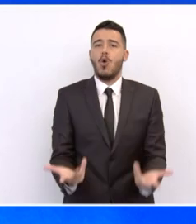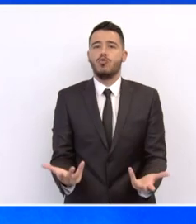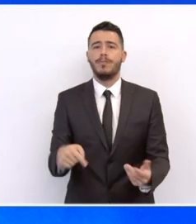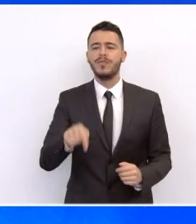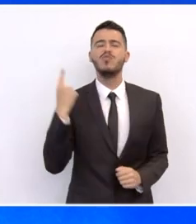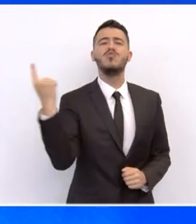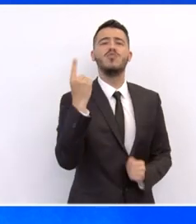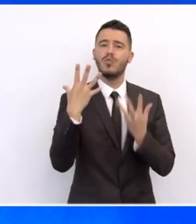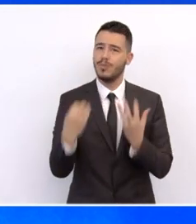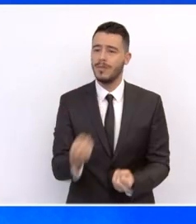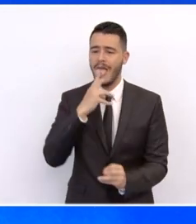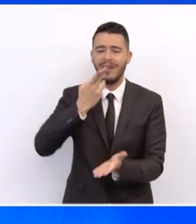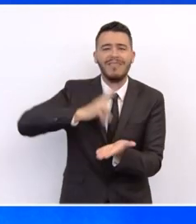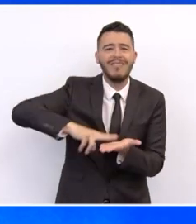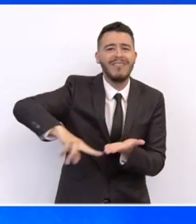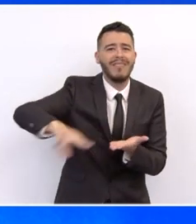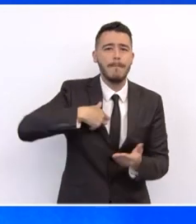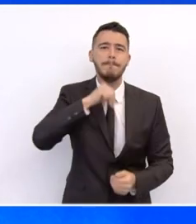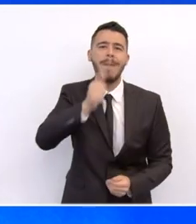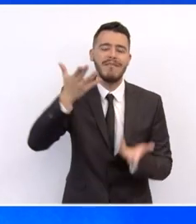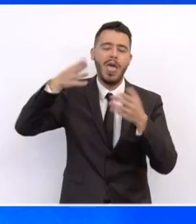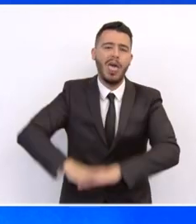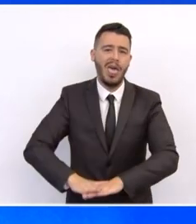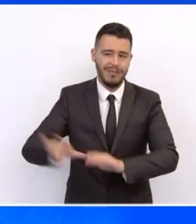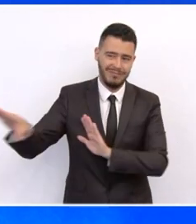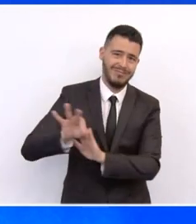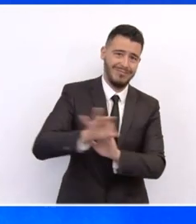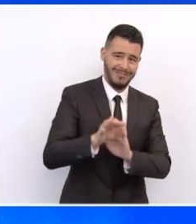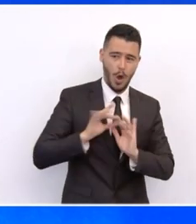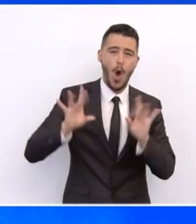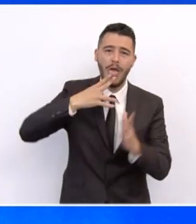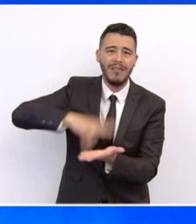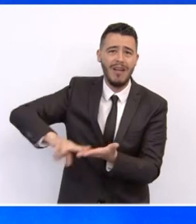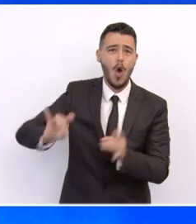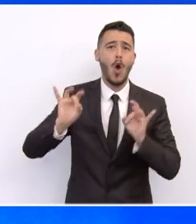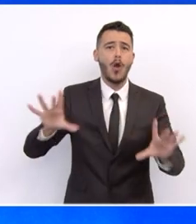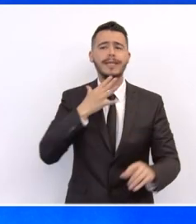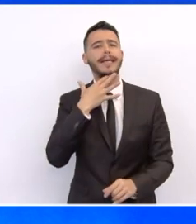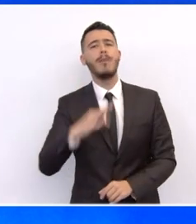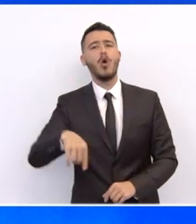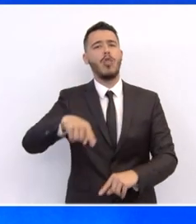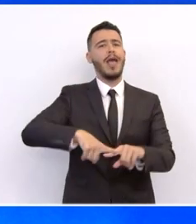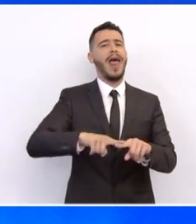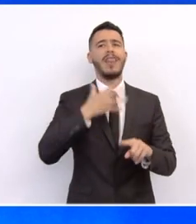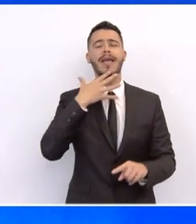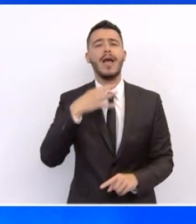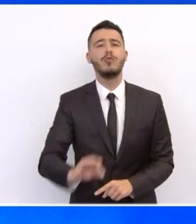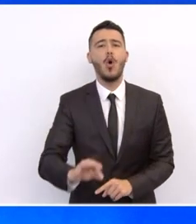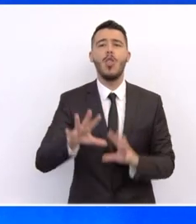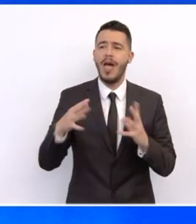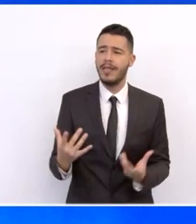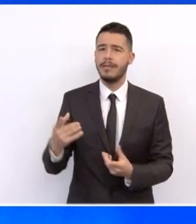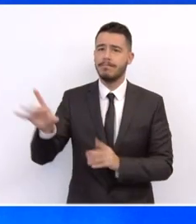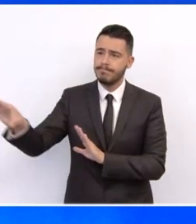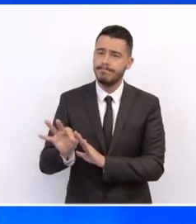ημιδηλωμένης αργασίας στην οικονομία μας, πώς θα δώσουμε κίνητρα για να φέρουμε στην επιφάνεια ένα σημαντικό μέρος της παραοικονομίας, να ασπρίσουμε εντός